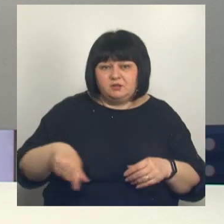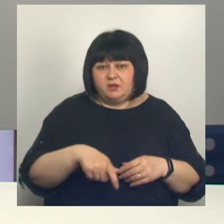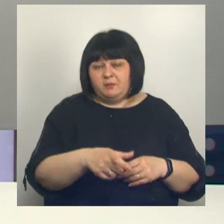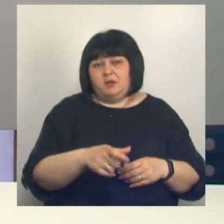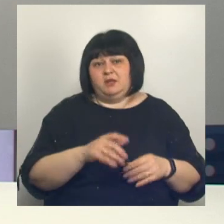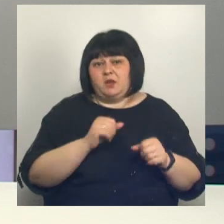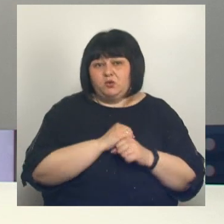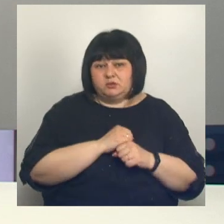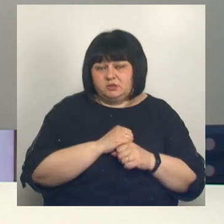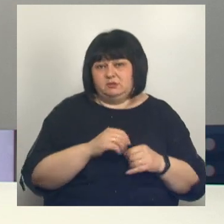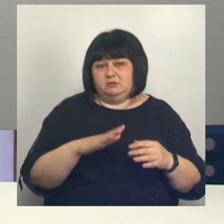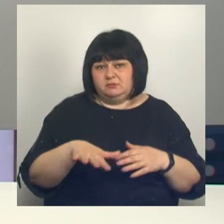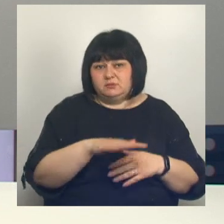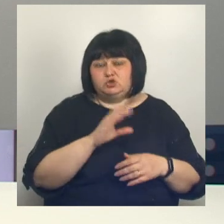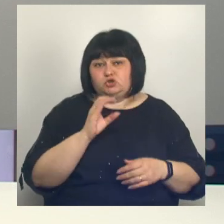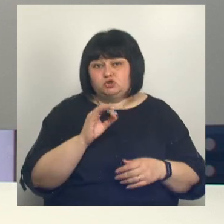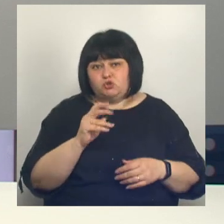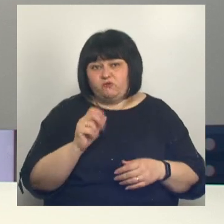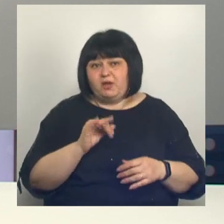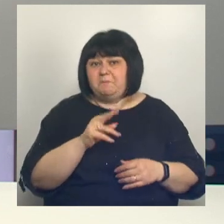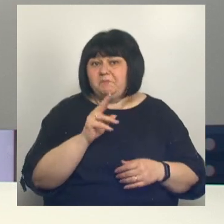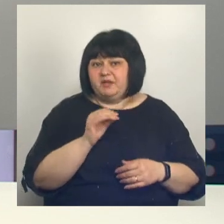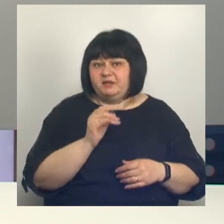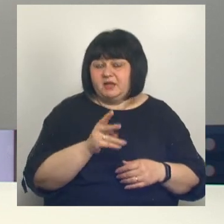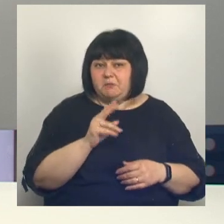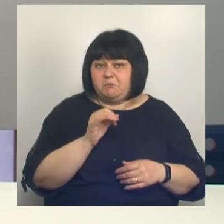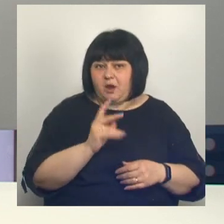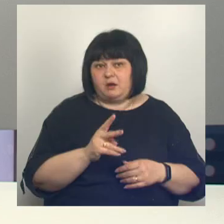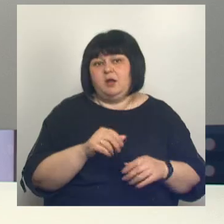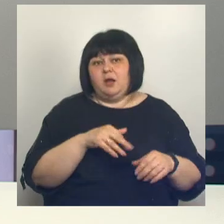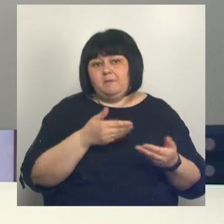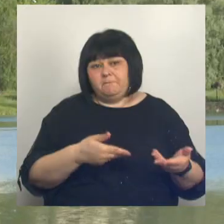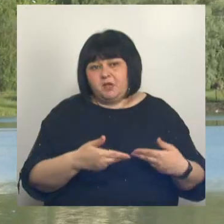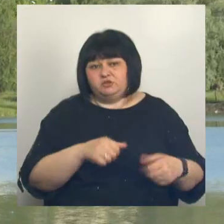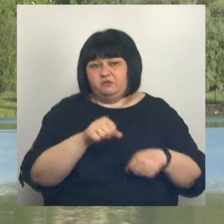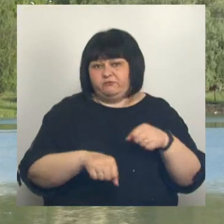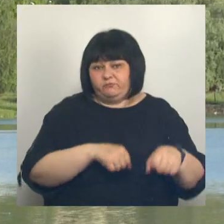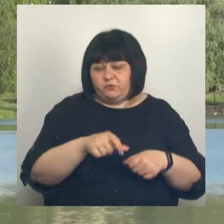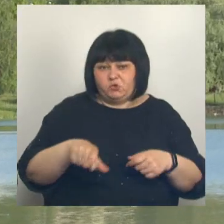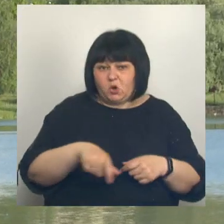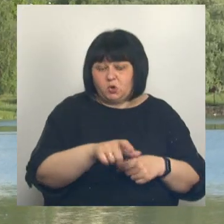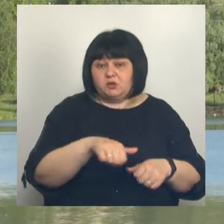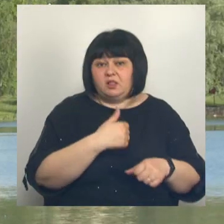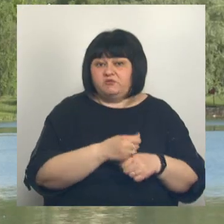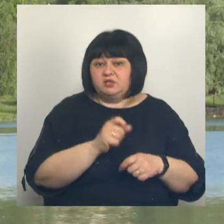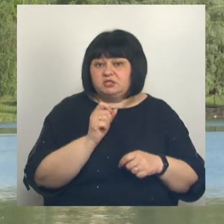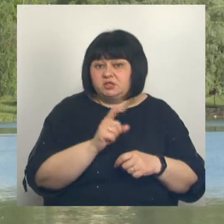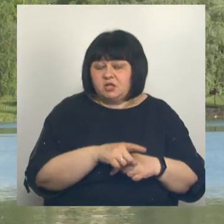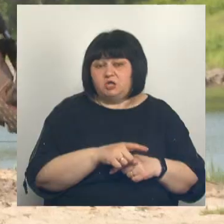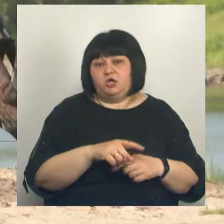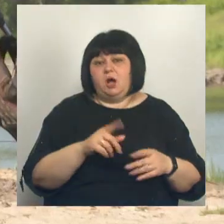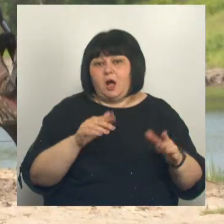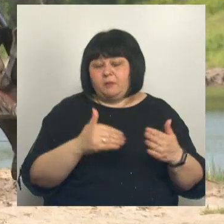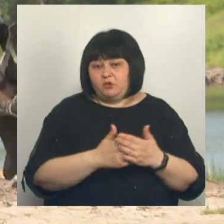зоны, в том числе урочище Сосновка и пикник-парк сетью велопешеходных дорожек. Одна из главных задач – обновление центрального